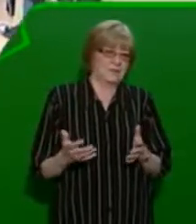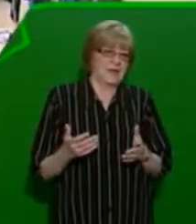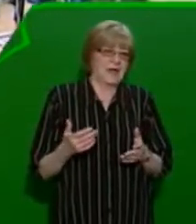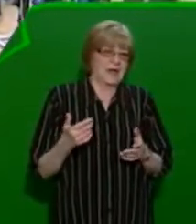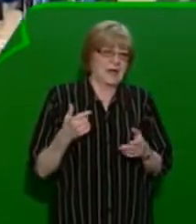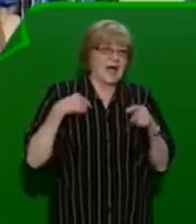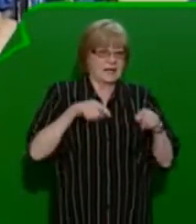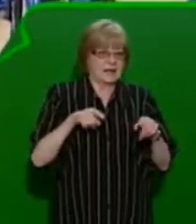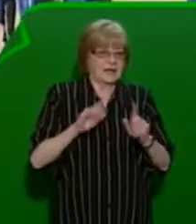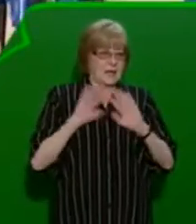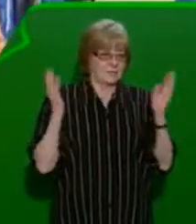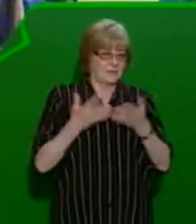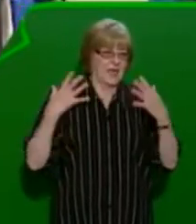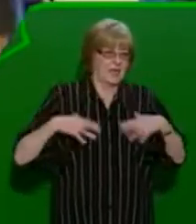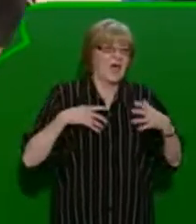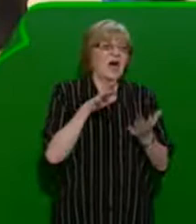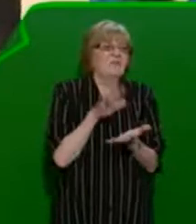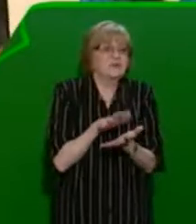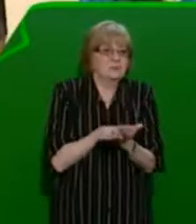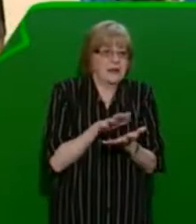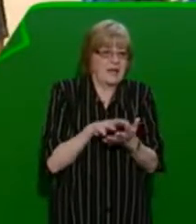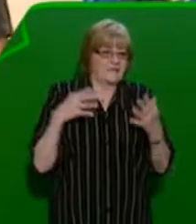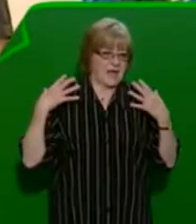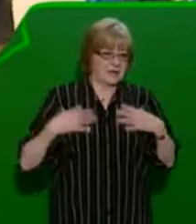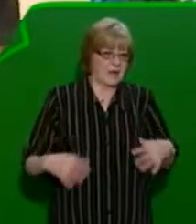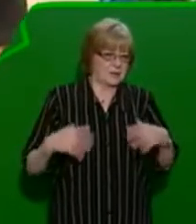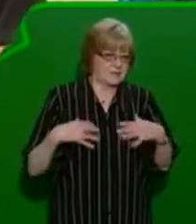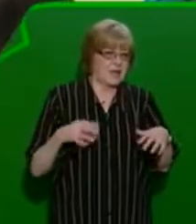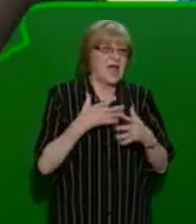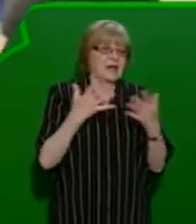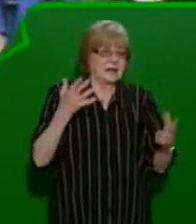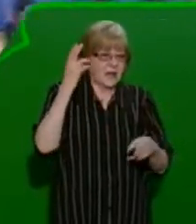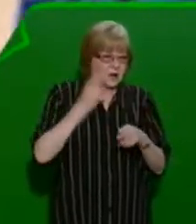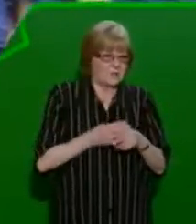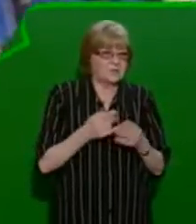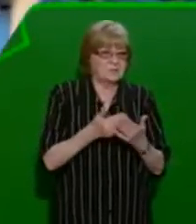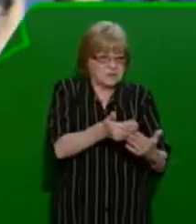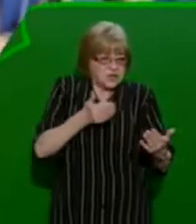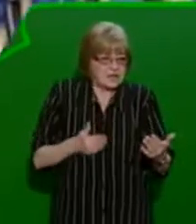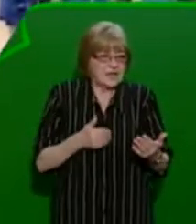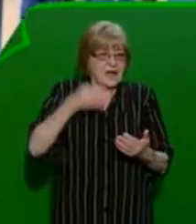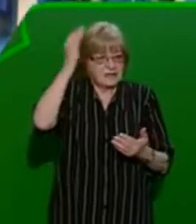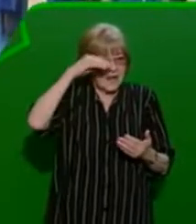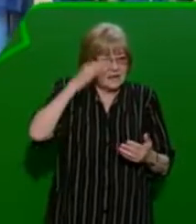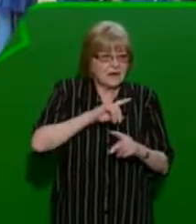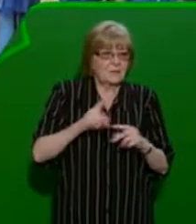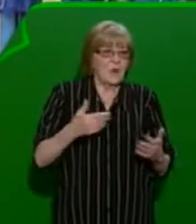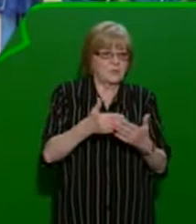Tady se vlastně nacházíme v kabině, ve špinavý kabině, kde vlastně trávíme poslední chvíli před zápasem nebo před tréninkem.